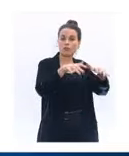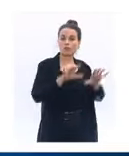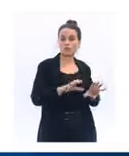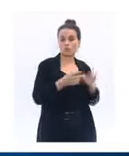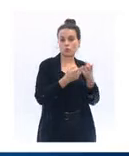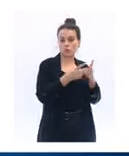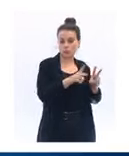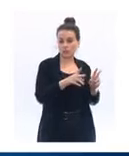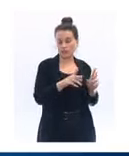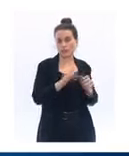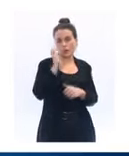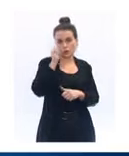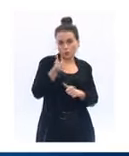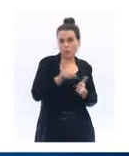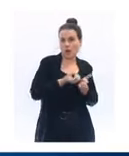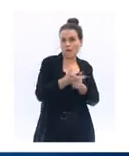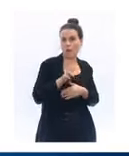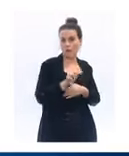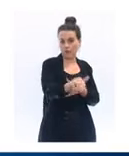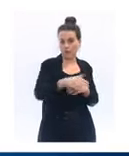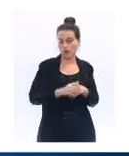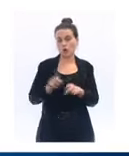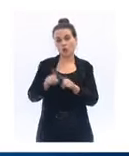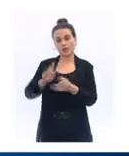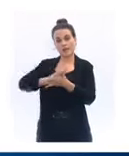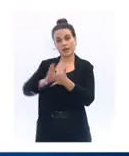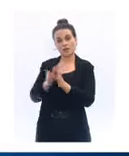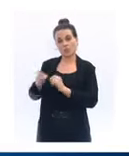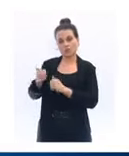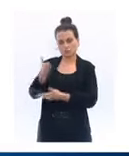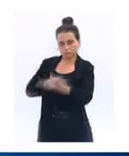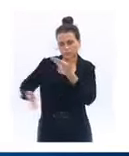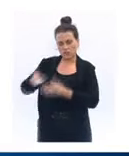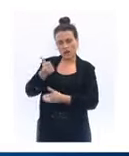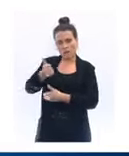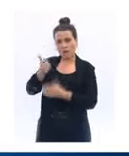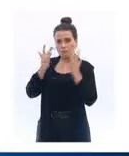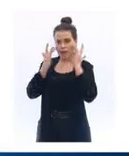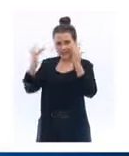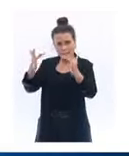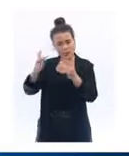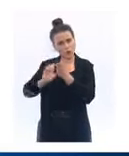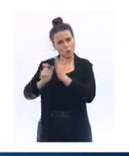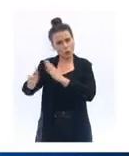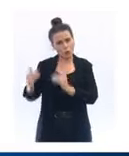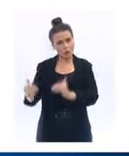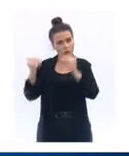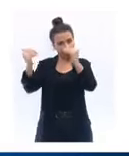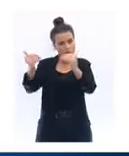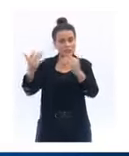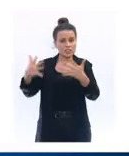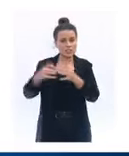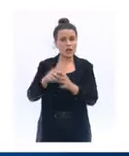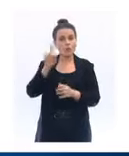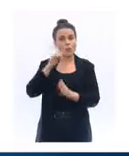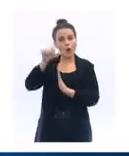Avec les associations d'élus, nous avons pu avoir là aussi un dialogue constructif. Elles ont l'expérience de ces protocoles durcis puisque rappelons-nous qu'au